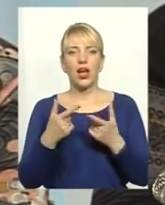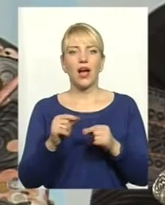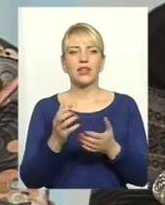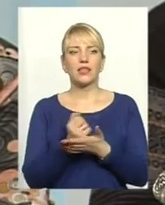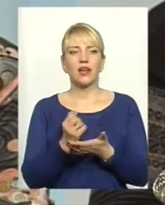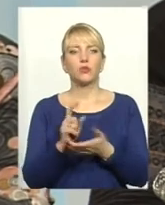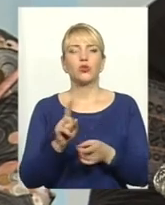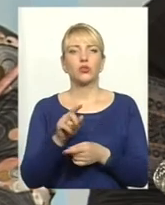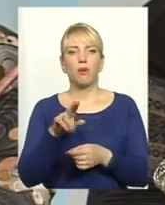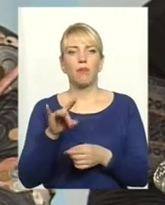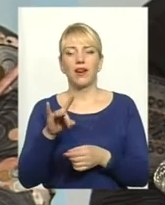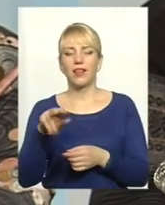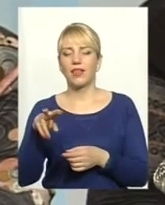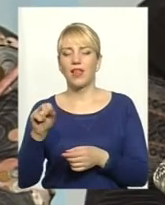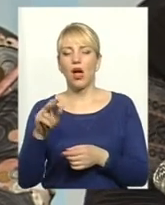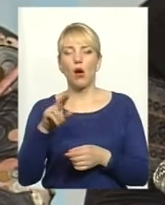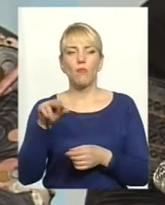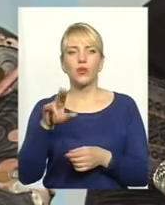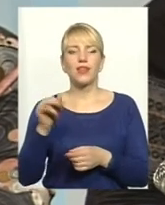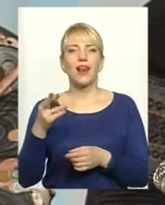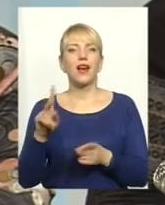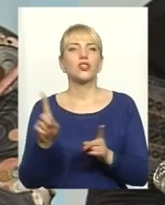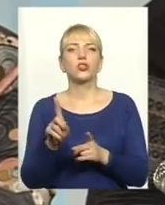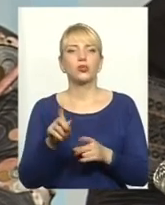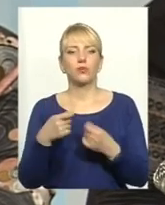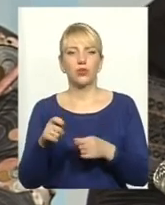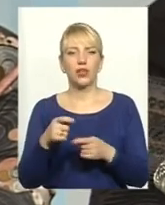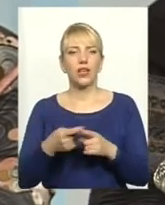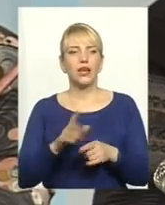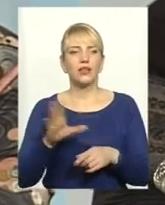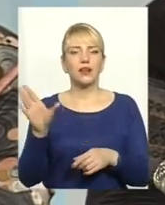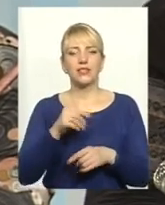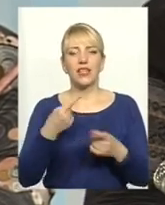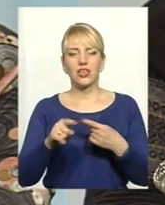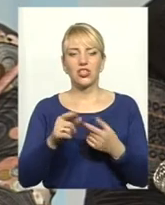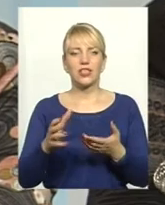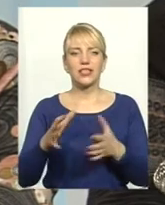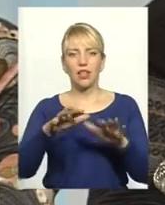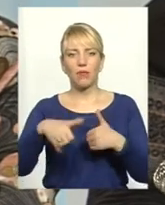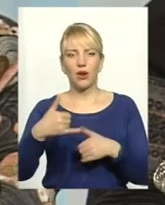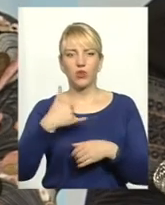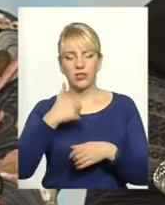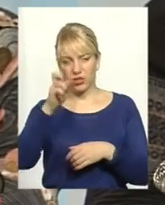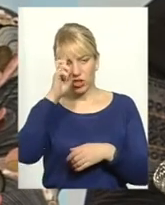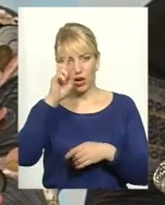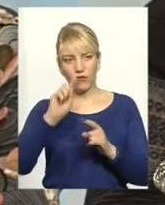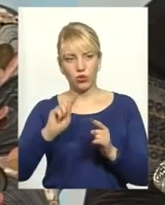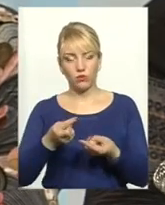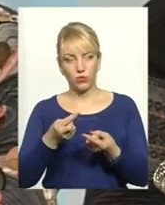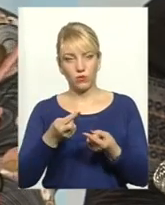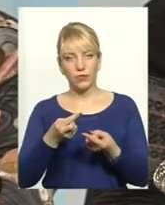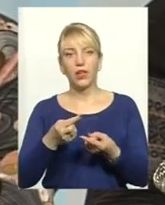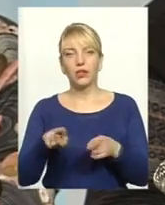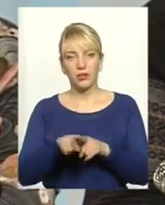заробітки такі в прилини подільні, і там копійки вони заробляють на цьому, а все решта забирає на митниці, забирає держава. Тому так